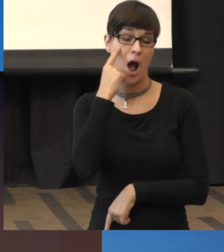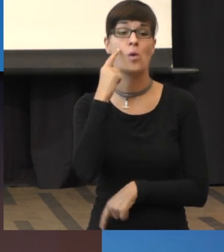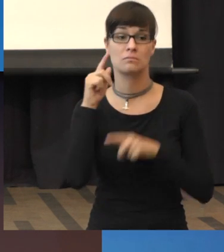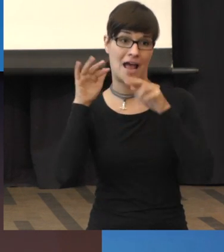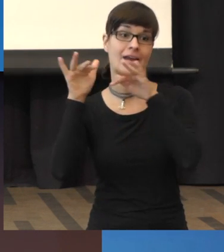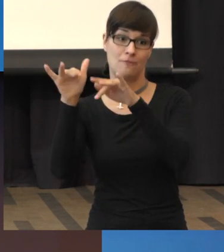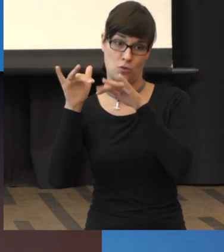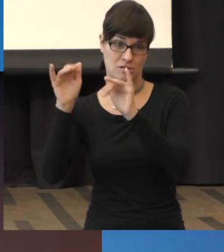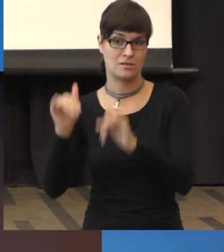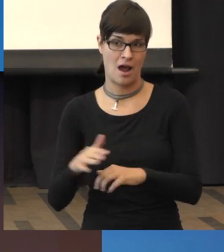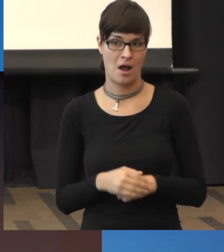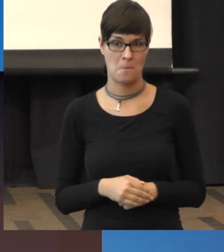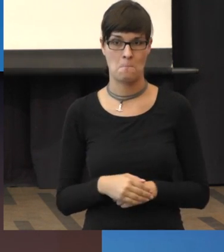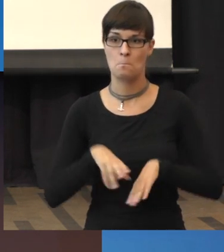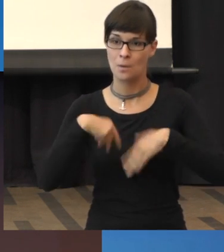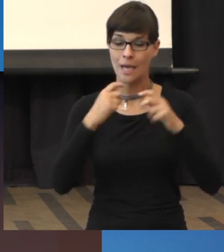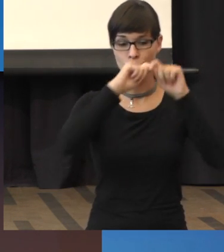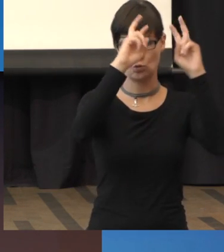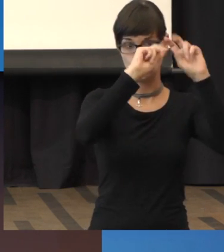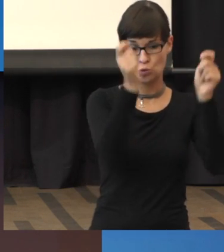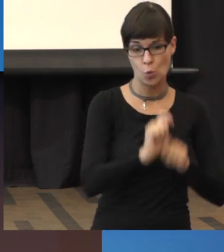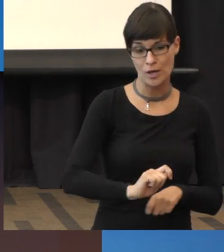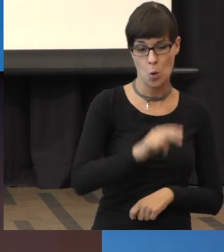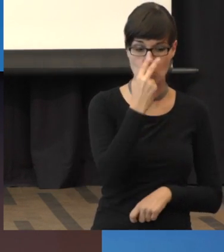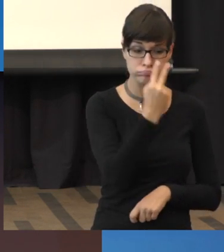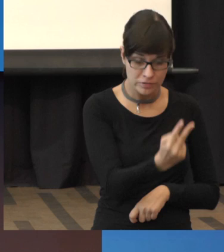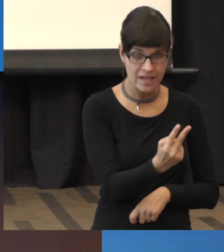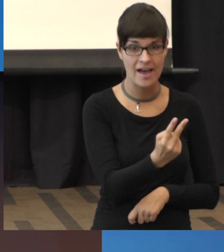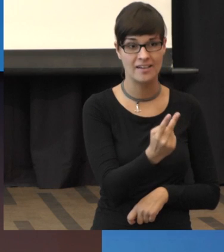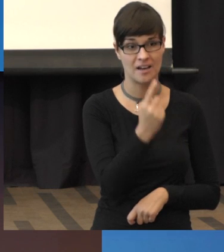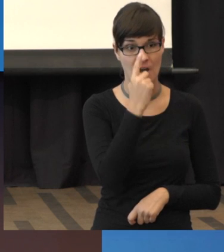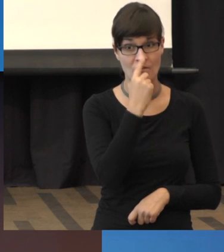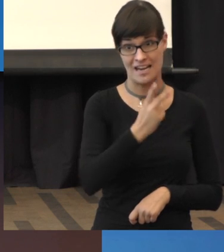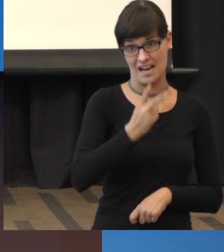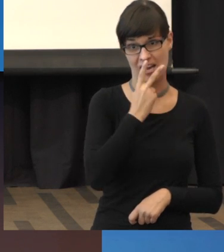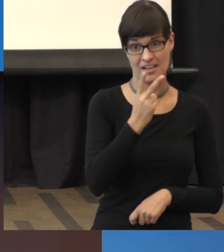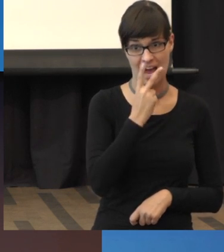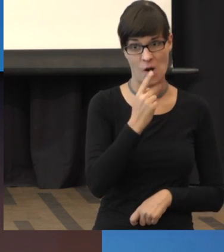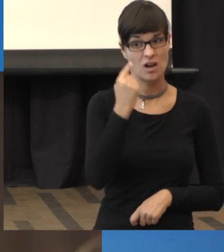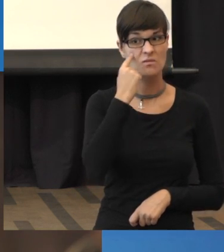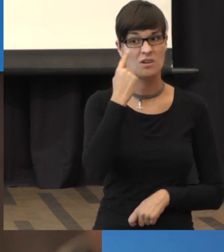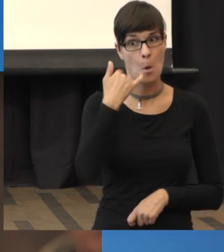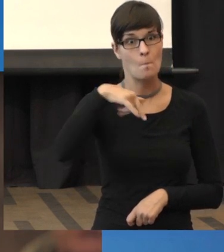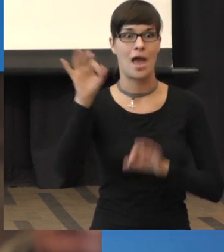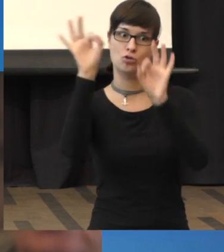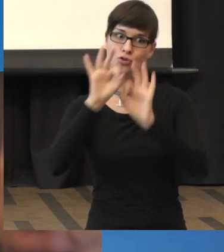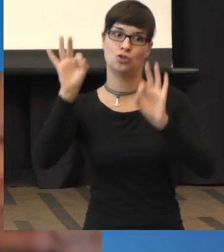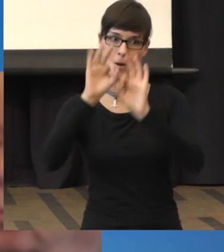Makuladegeneration. Und es gibt Studien, die zeigen, dass die Makuladegeneration, dass Raucher eine schlechtere Prognose haben.